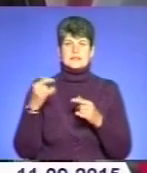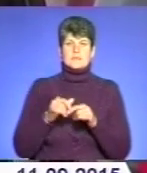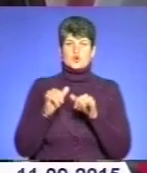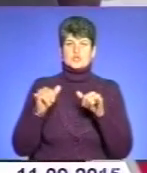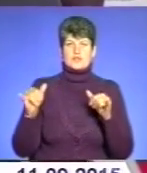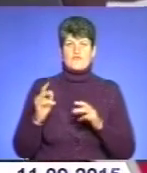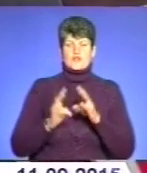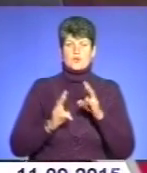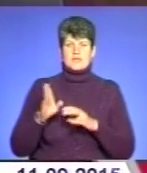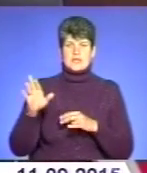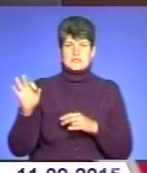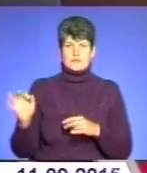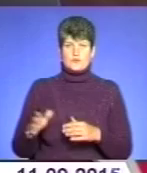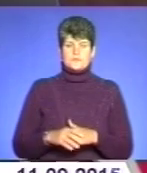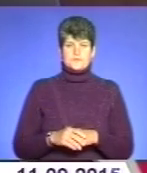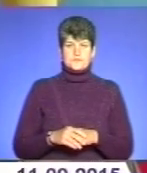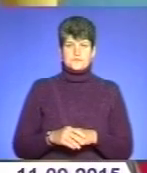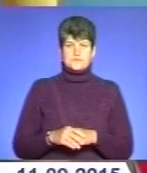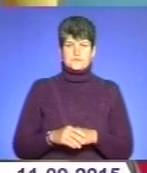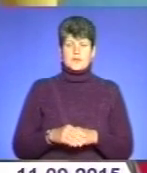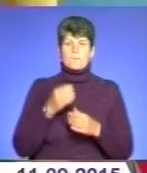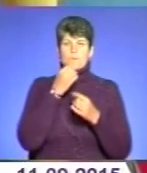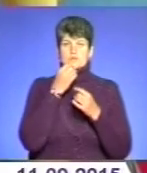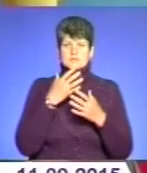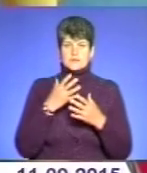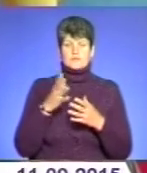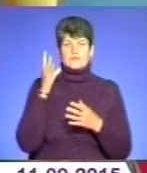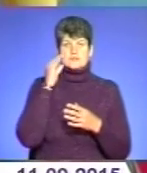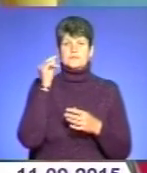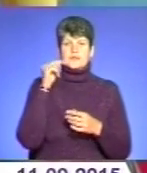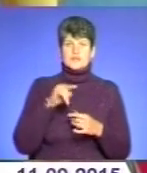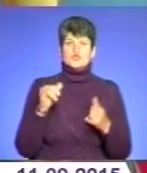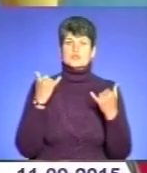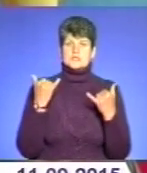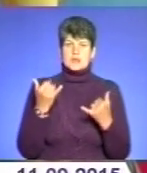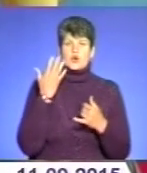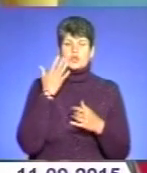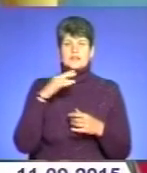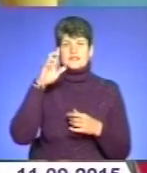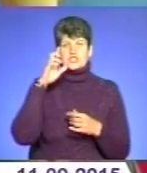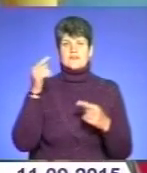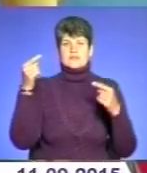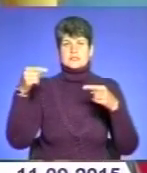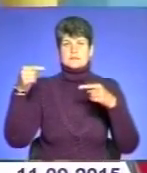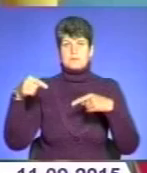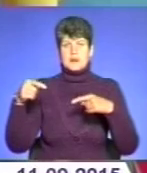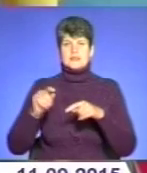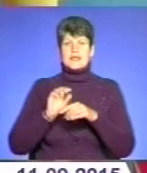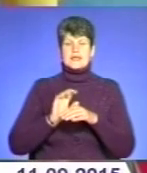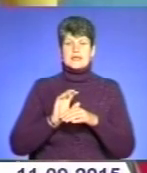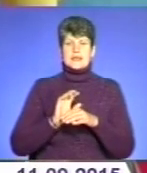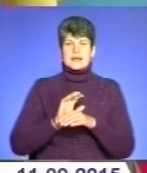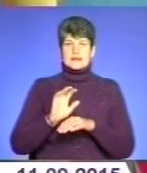виробництво, додає Галина Воляник. Позитивом рахую те, що зараз, коли в державі спад експорту продукції